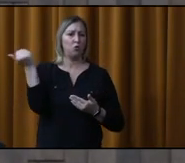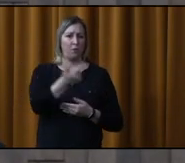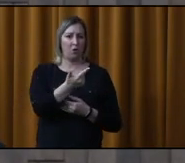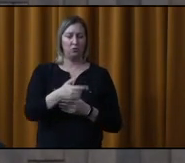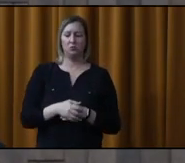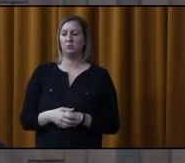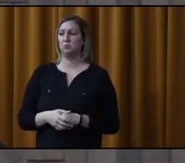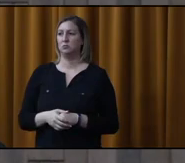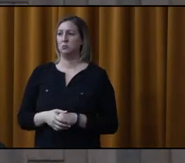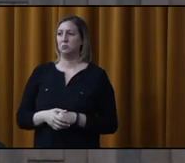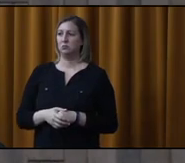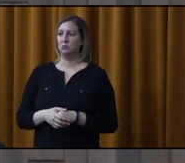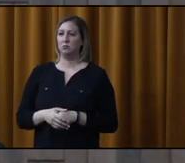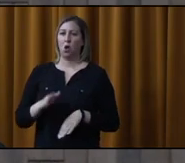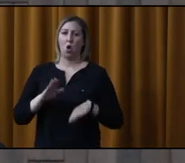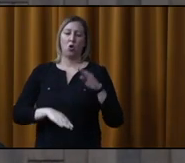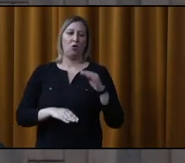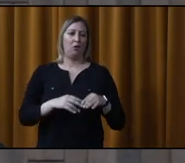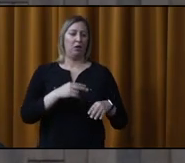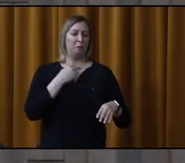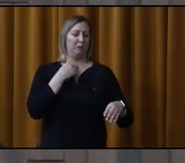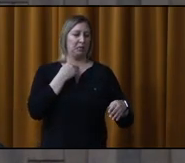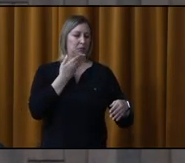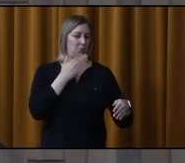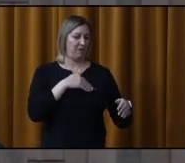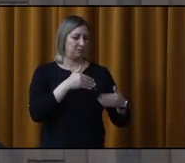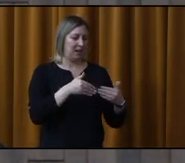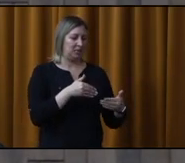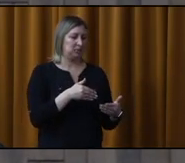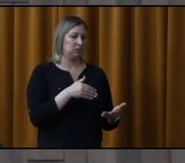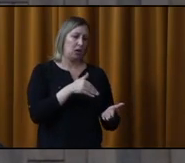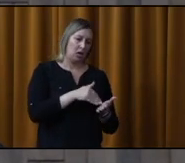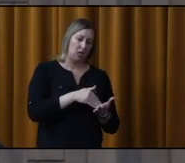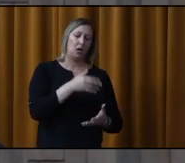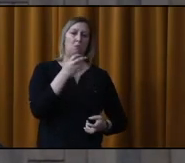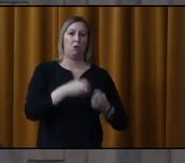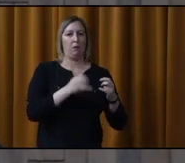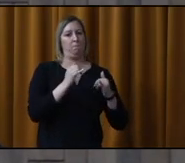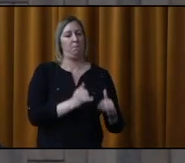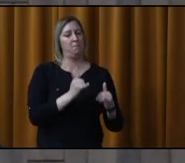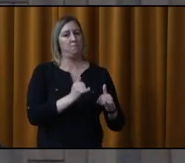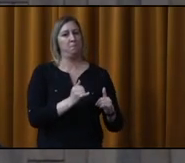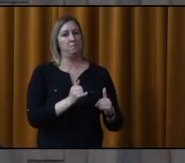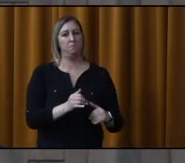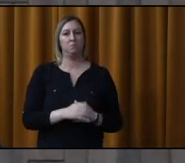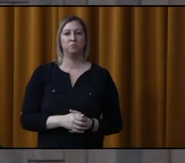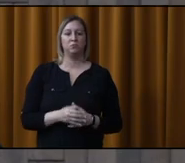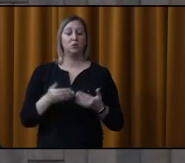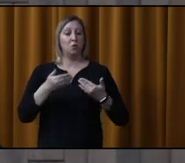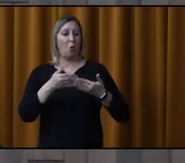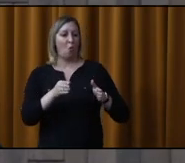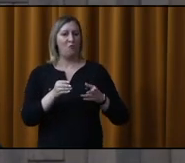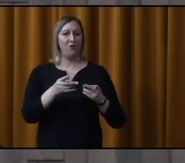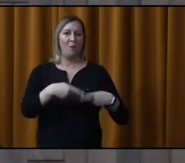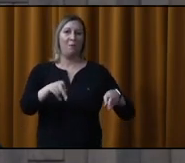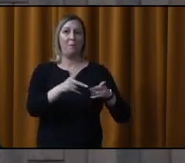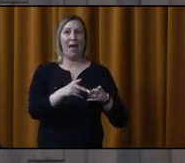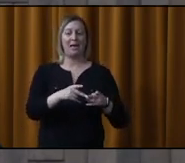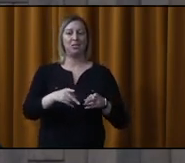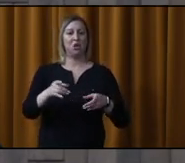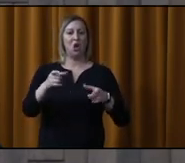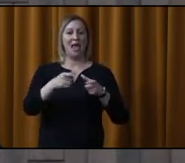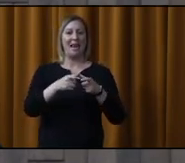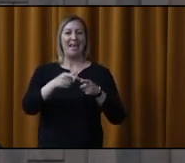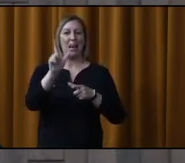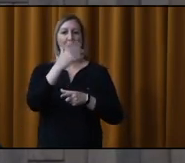plutôt qu'être pris dans un coin, puis que dans dix on se rencontre encore en me disant, bien là, on a ouvert un enclos canin au parc de l'Île-le